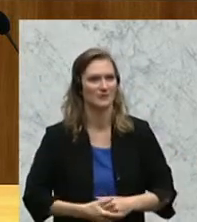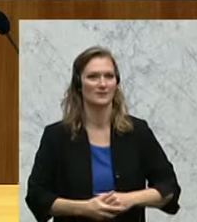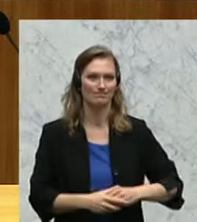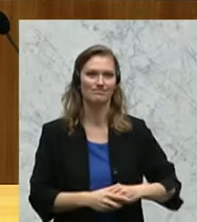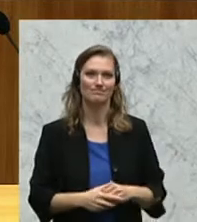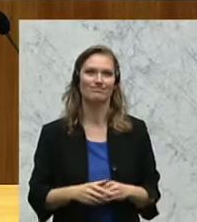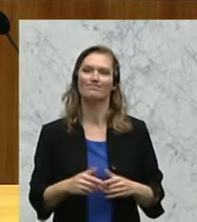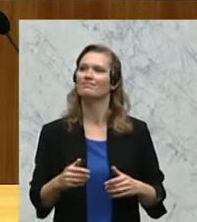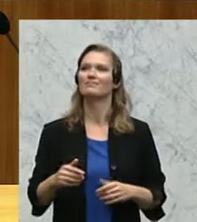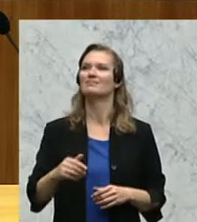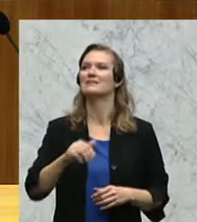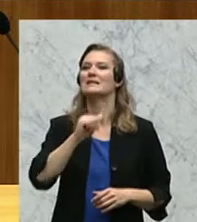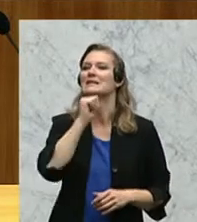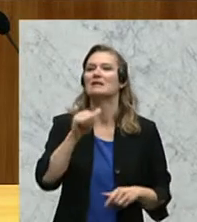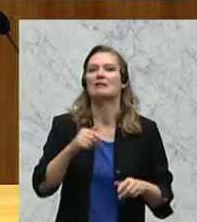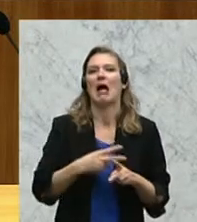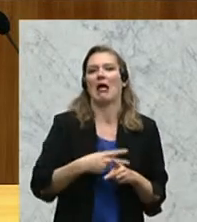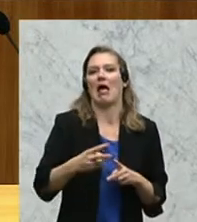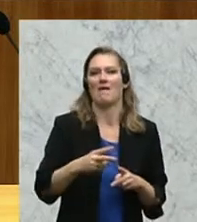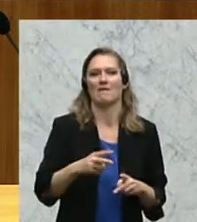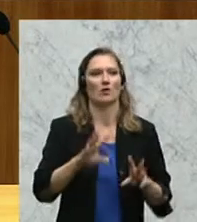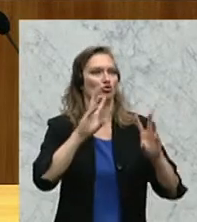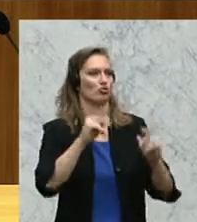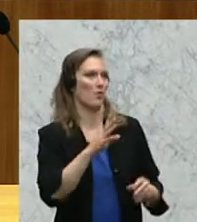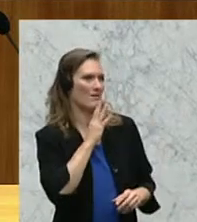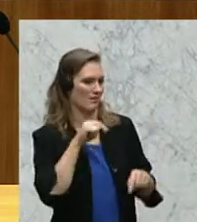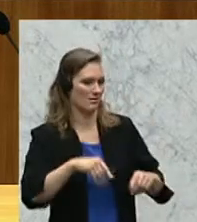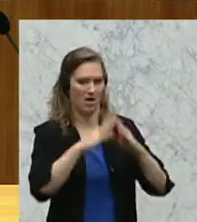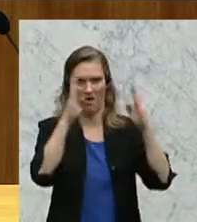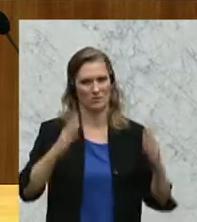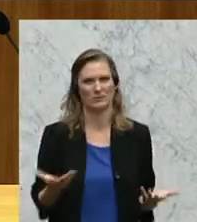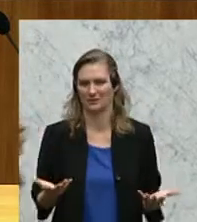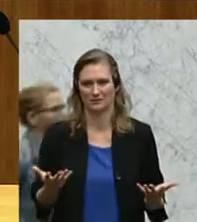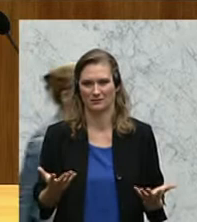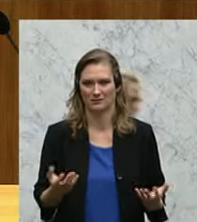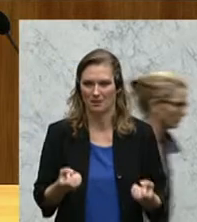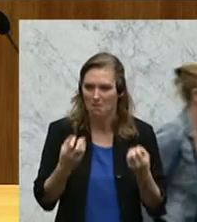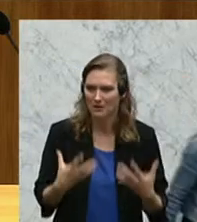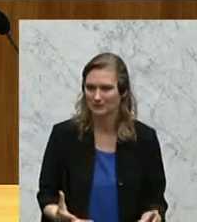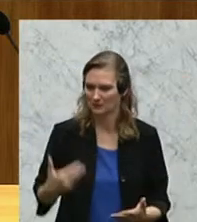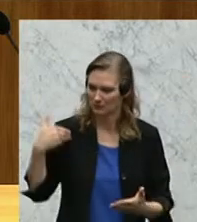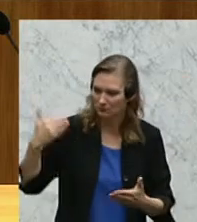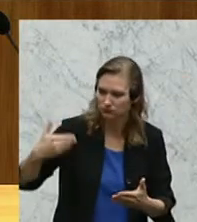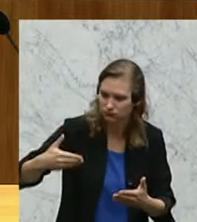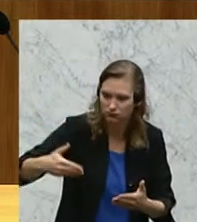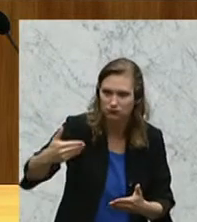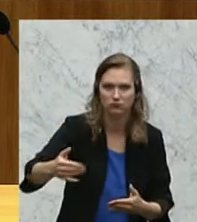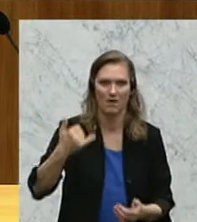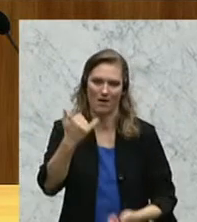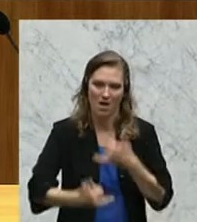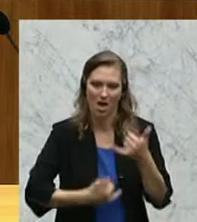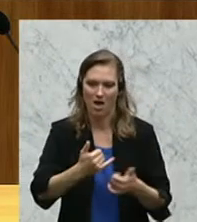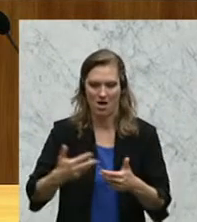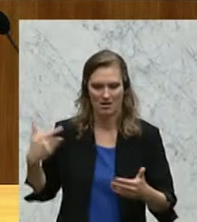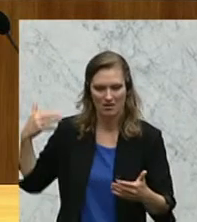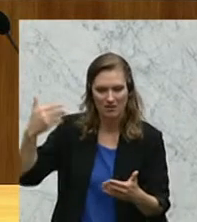die erforderliche Reife haben im Hohen Haus, über solche Vorfälle, wie wir sie in den letzten Jahren erlebt haben,